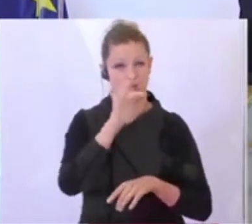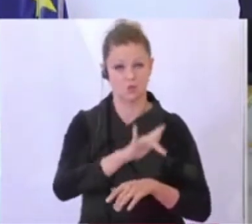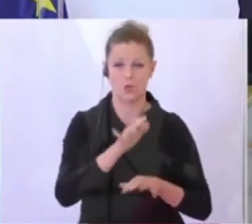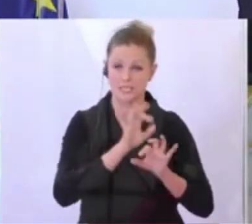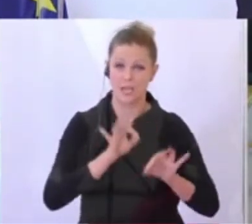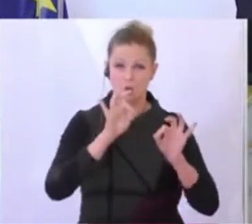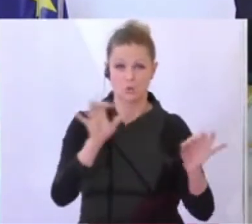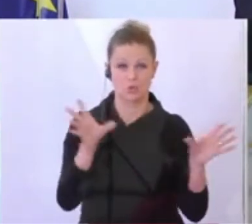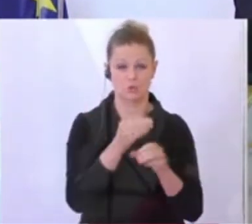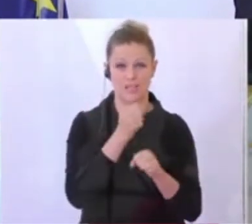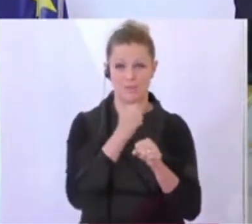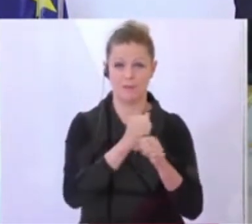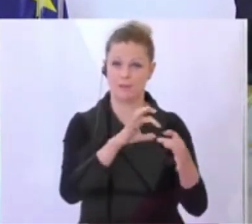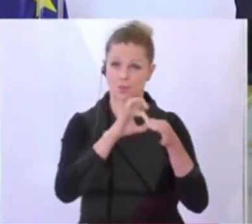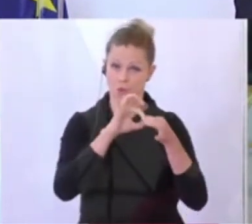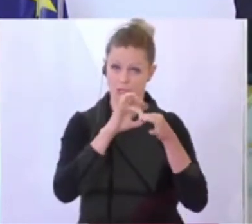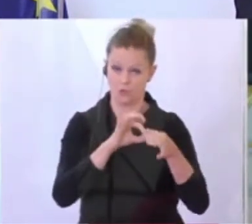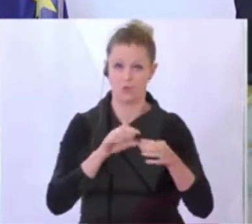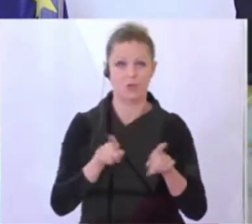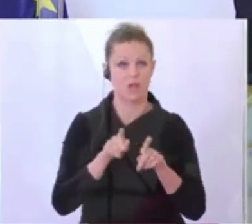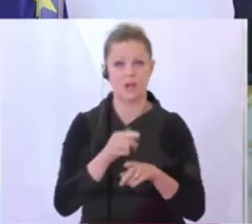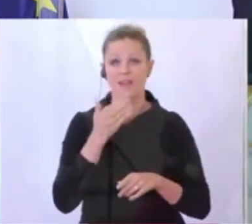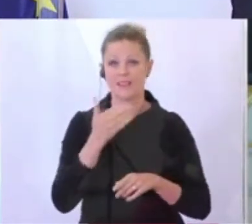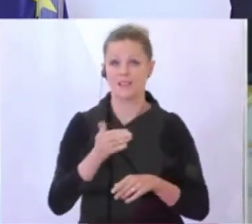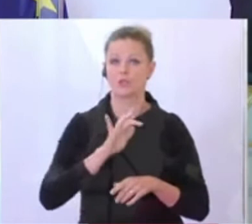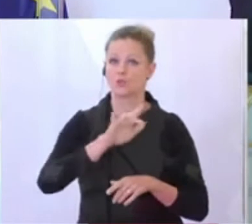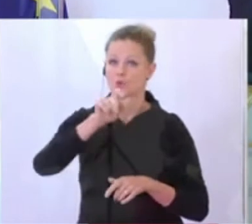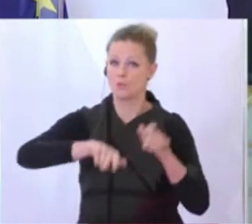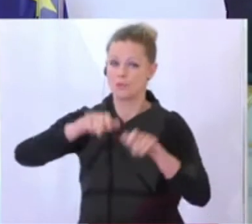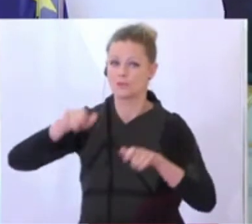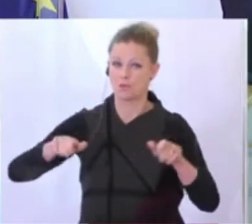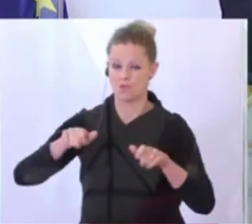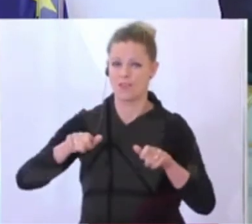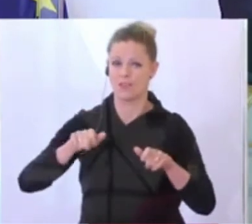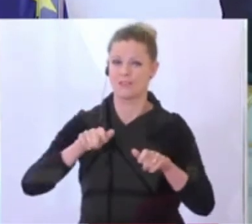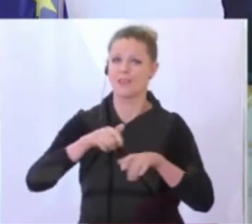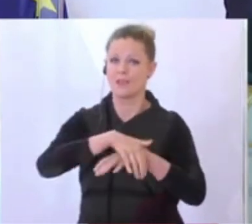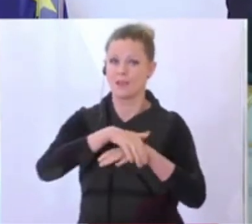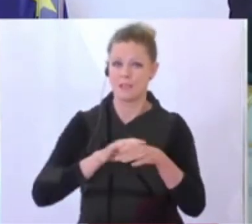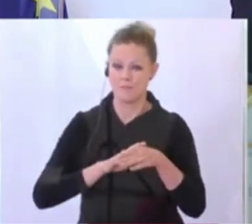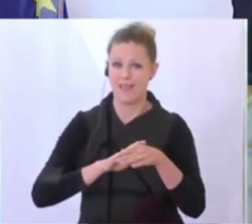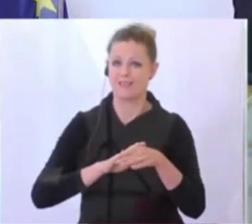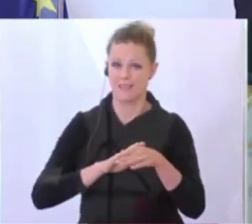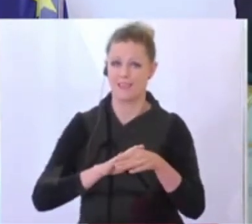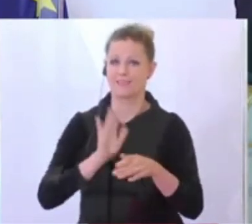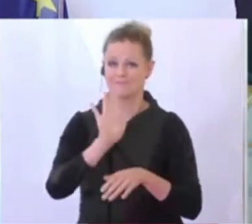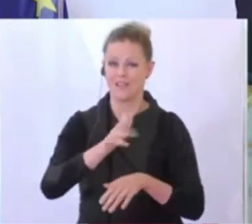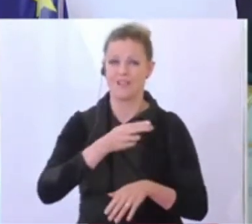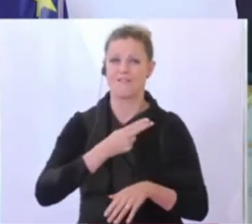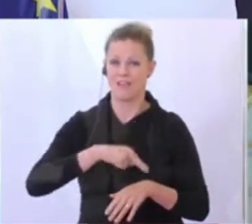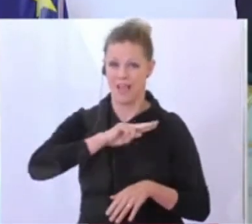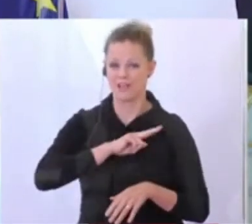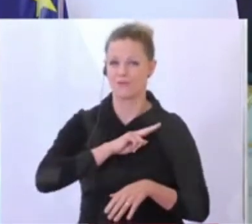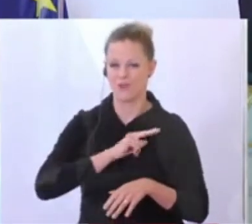Zusammenarbeit in der Koalition. Und ich danke auch den Verantwortlichen in den Gemeinden, dem Präsident Riedl